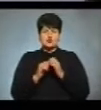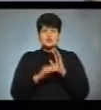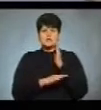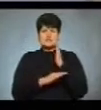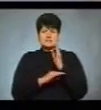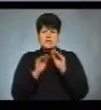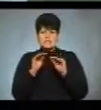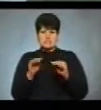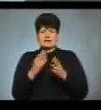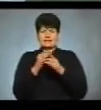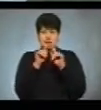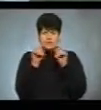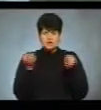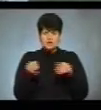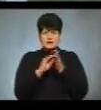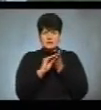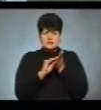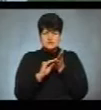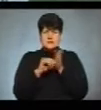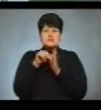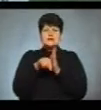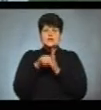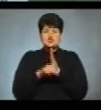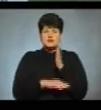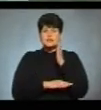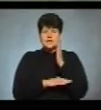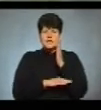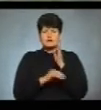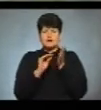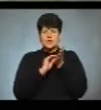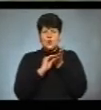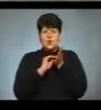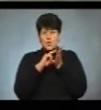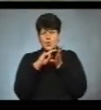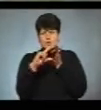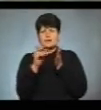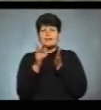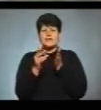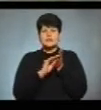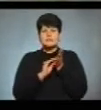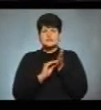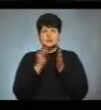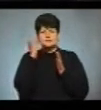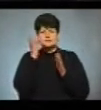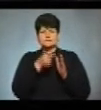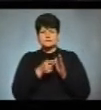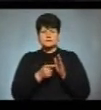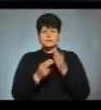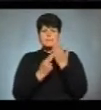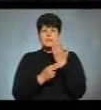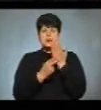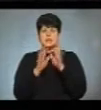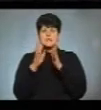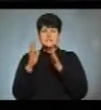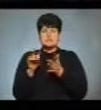закріплена табличка, на якій вказано богословське значення дерева та розділ у біблії, у якому про нього згадується. Біблійний сад